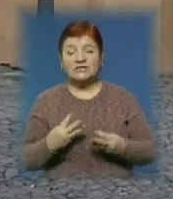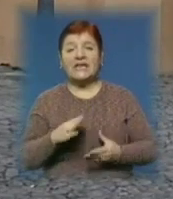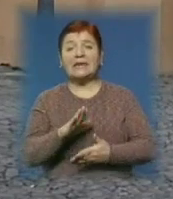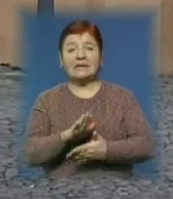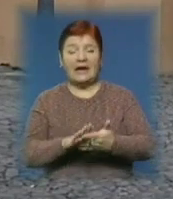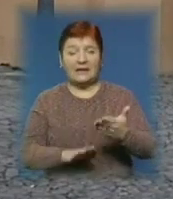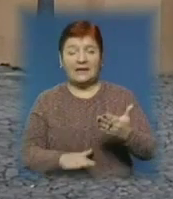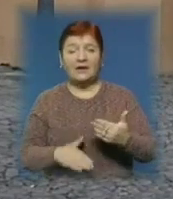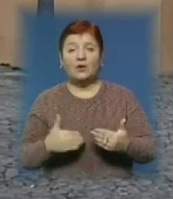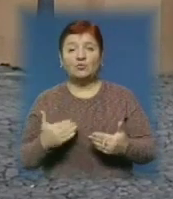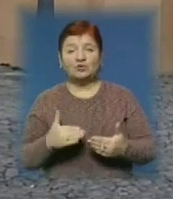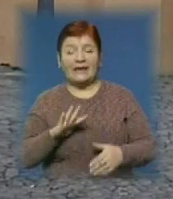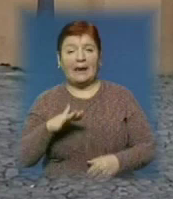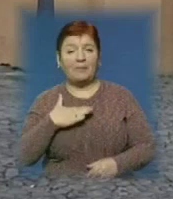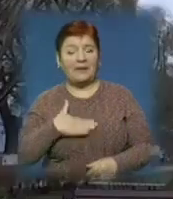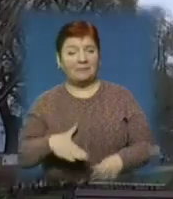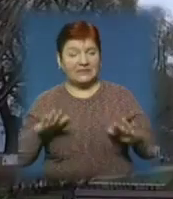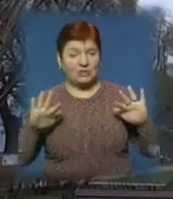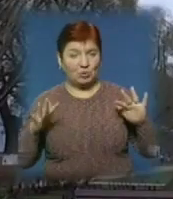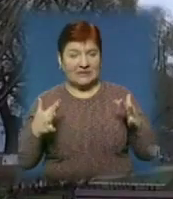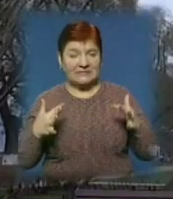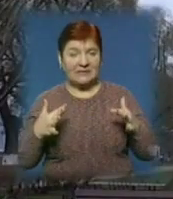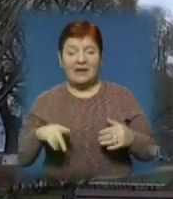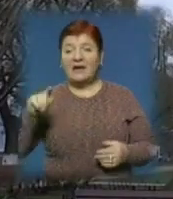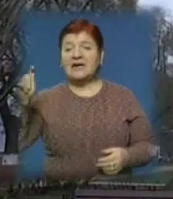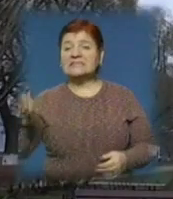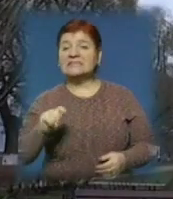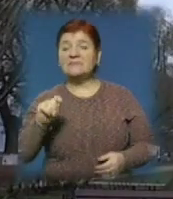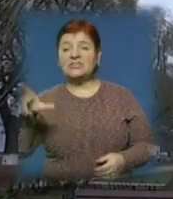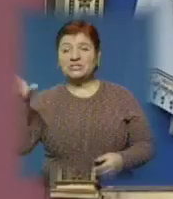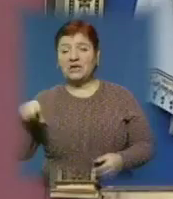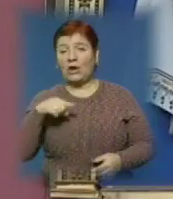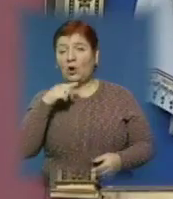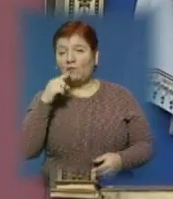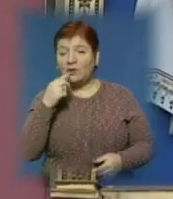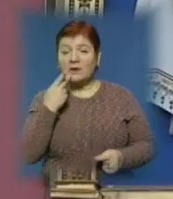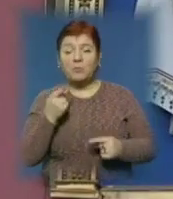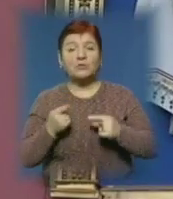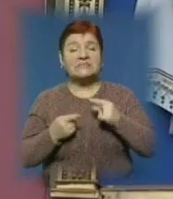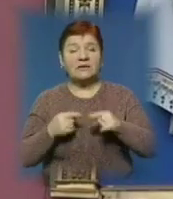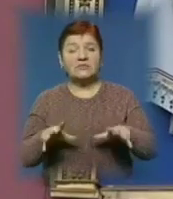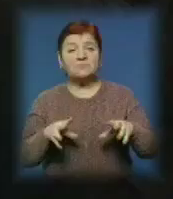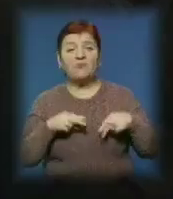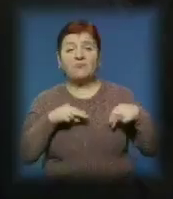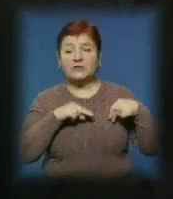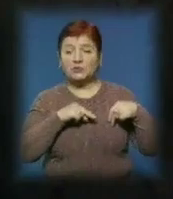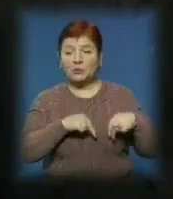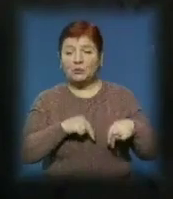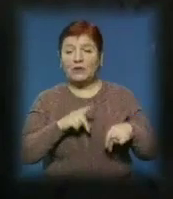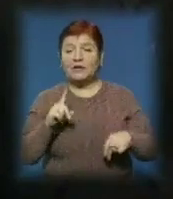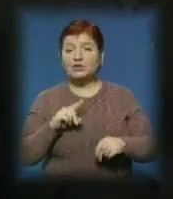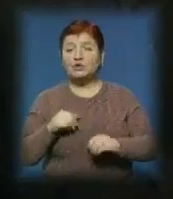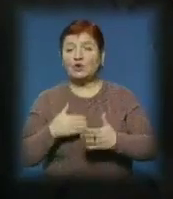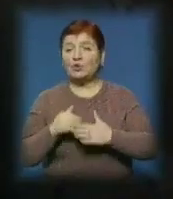до якихось неприємних ситуацій. Священники у свою чергу запевняють, постійно співпрацюють із рятувальниками щодо